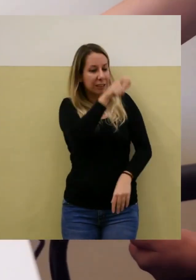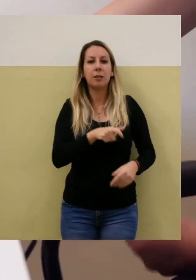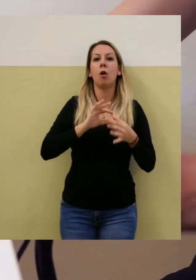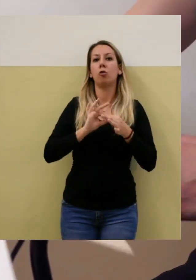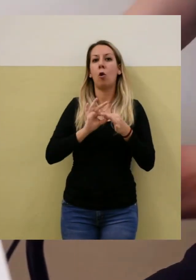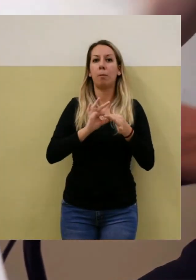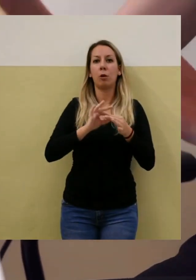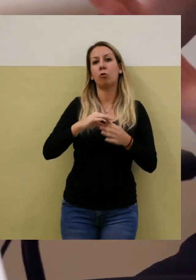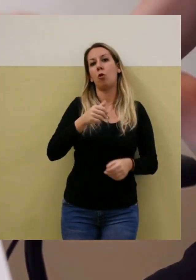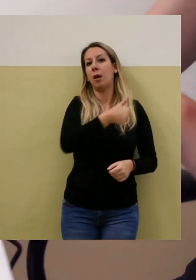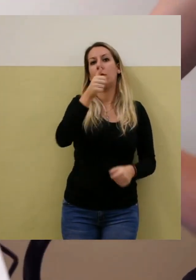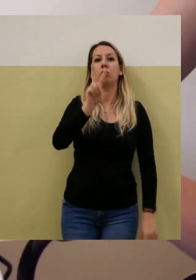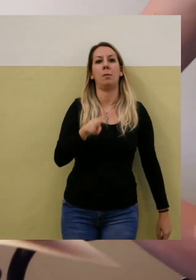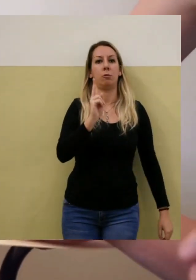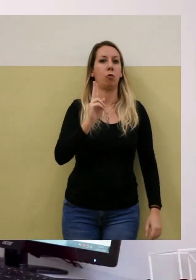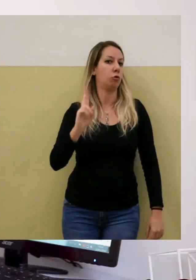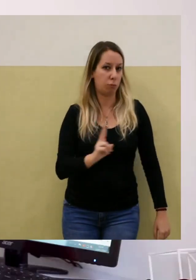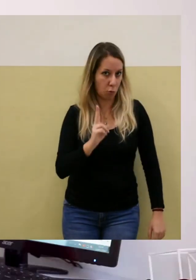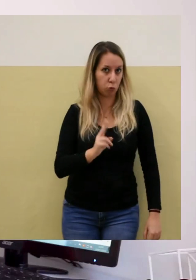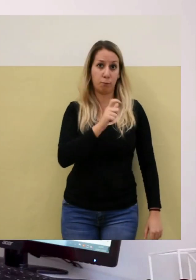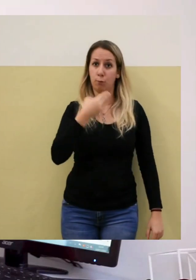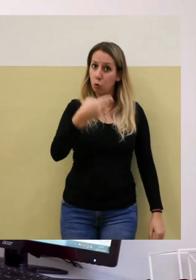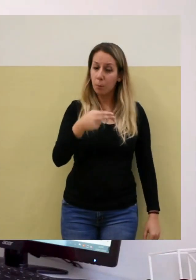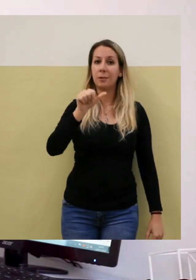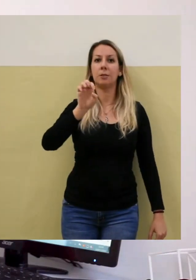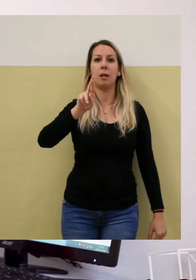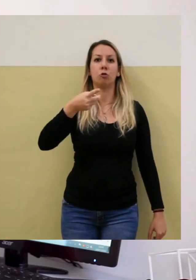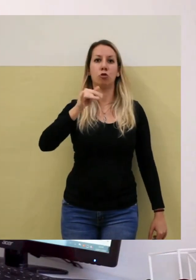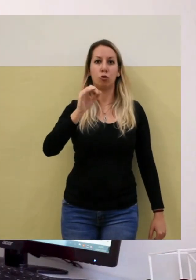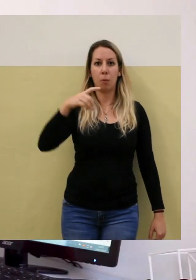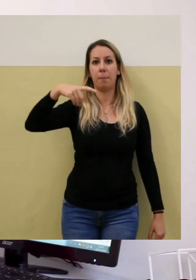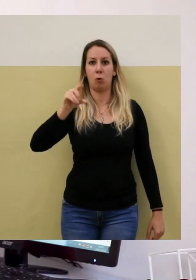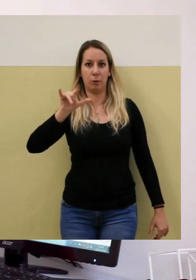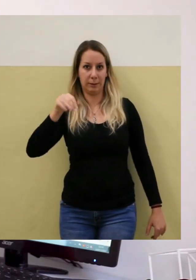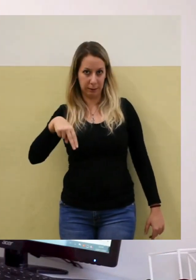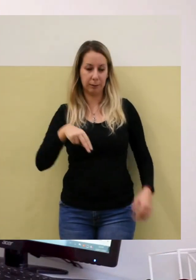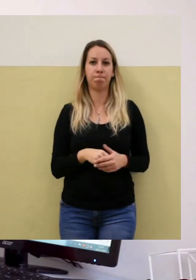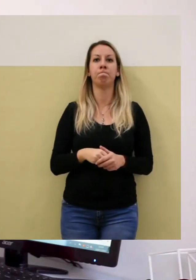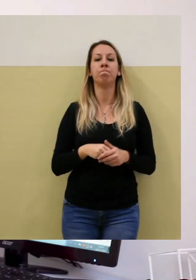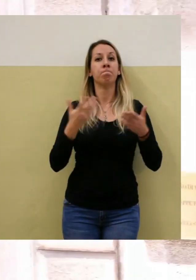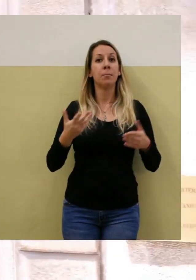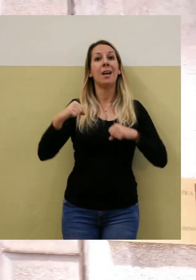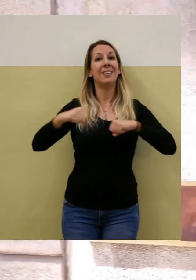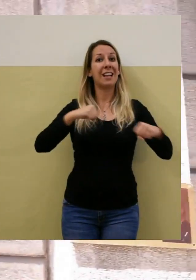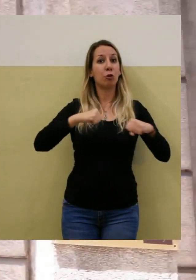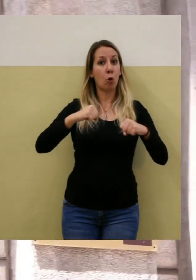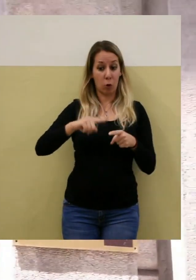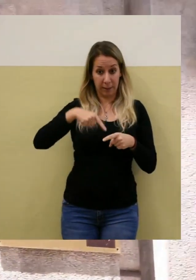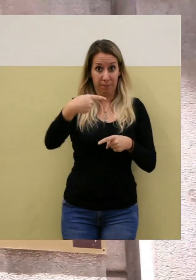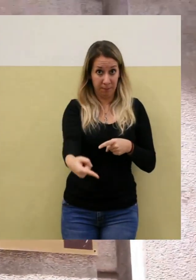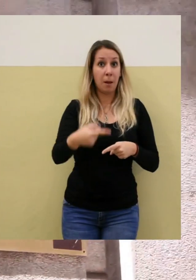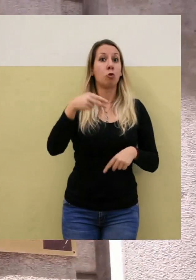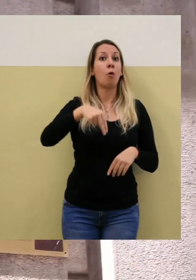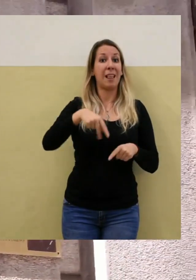Sergio Polin Questo laboratorio sarà inaugurato ufficialmente dal magnifico rettore dell'Università di Torino nel